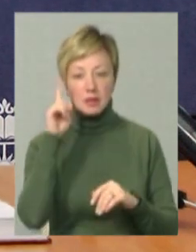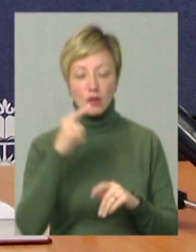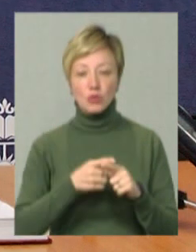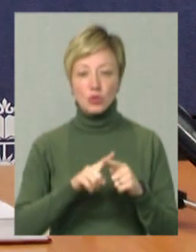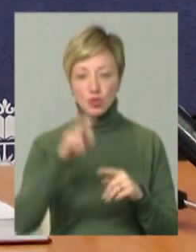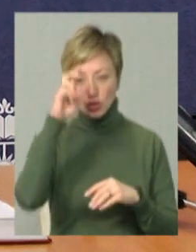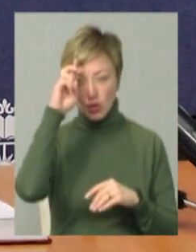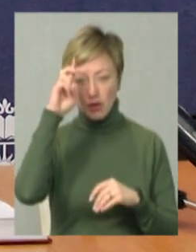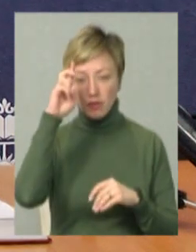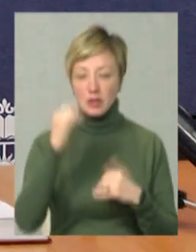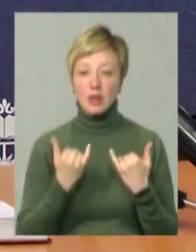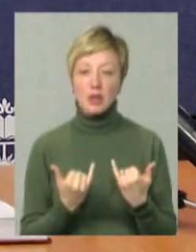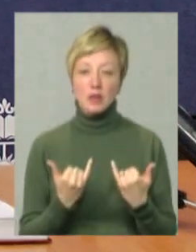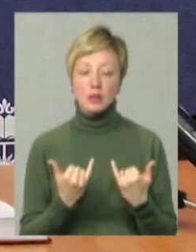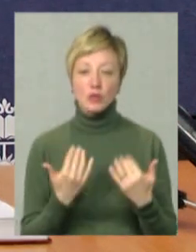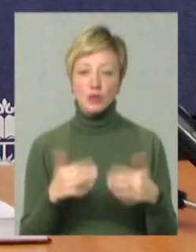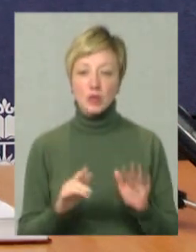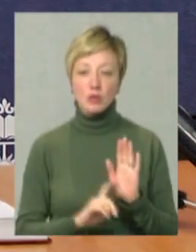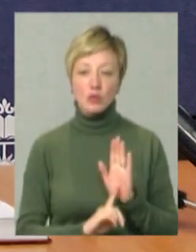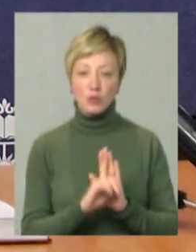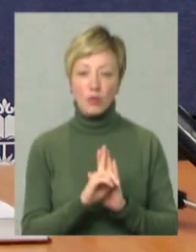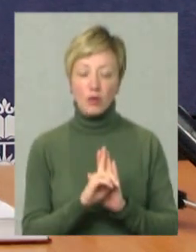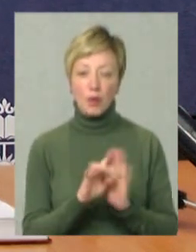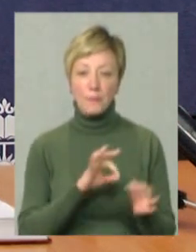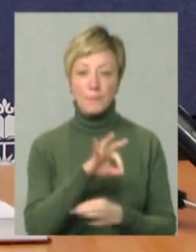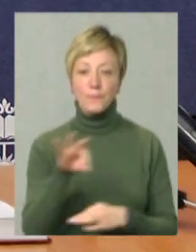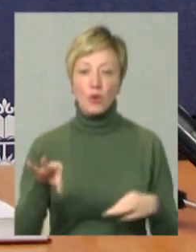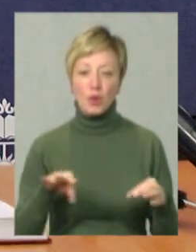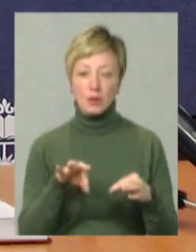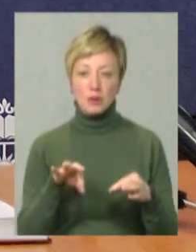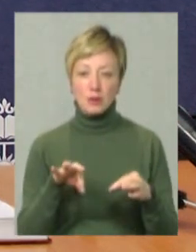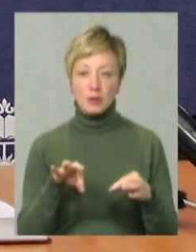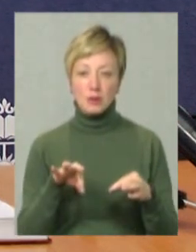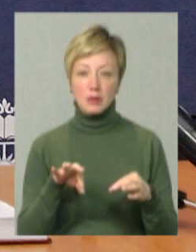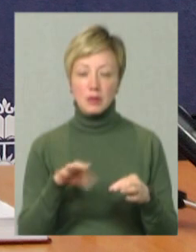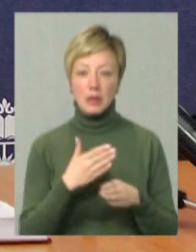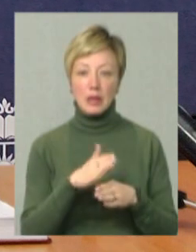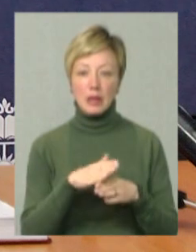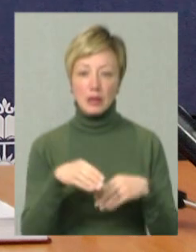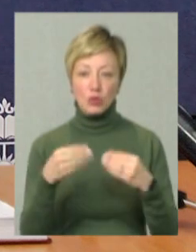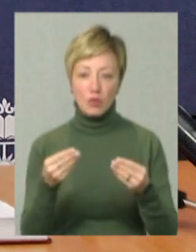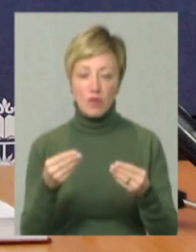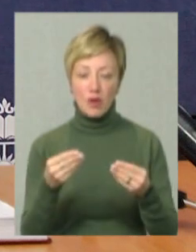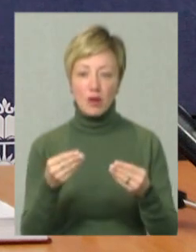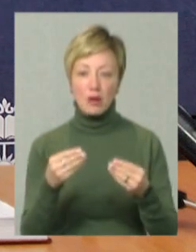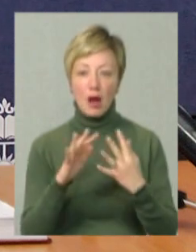держава наразі вже започаткувала проєкт кредитування